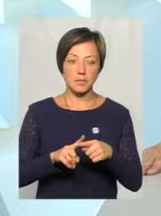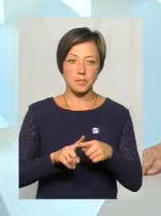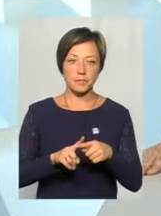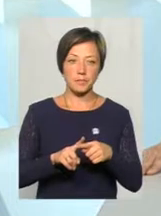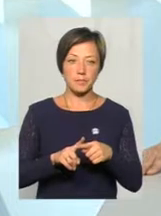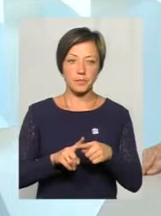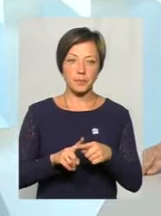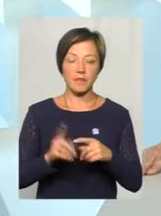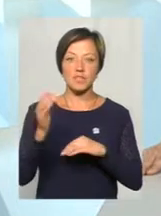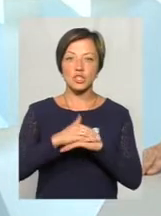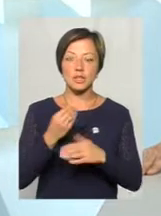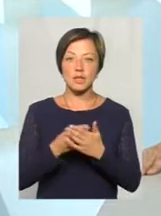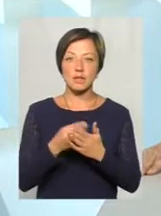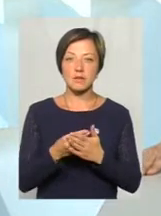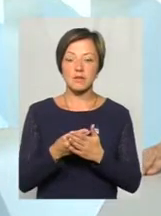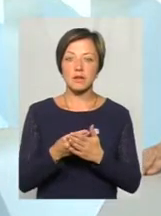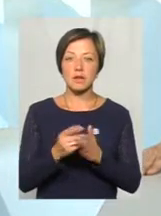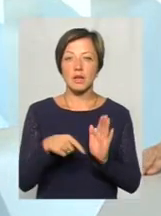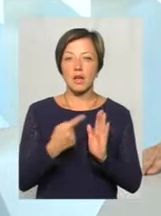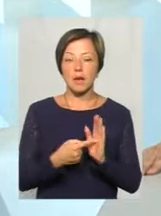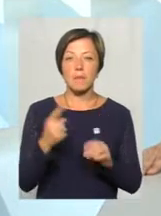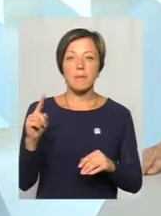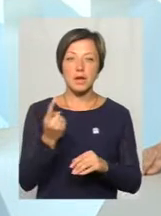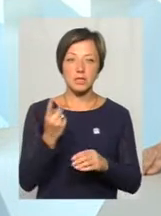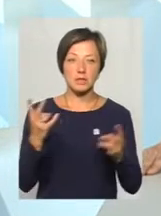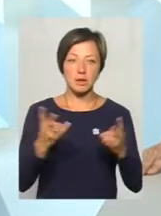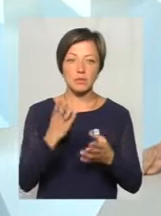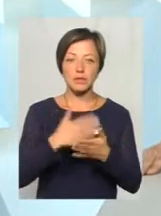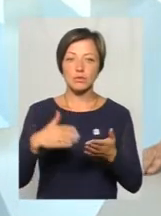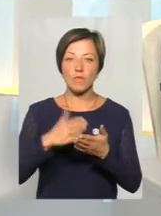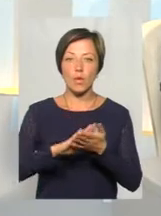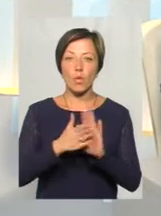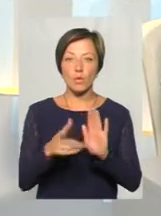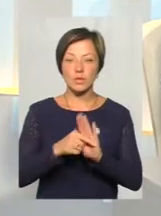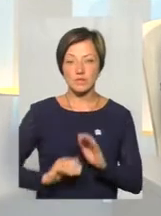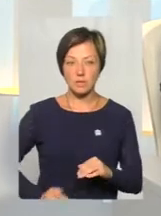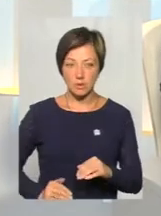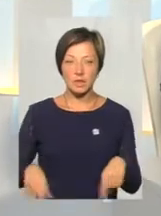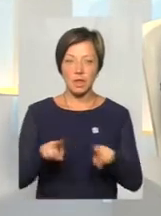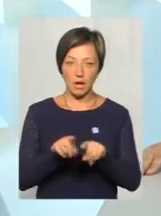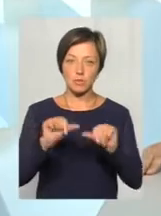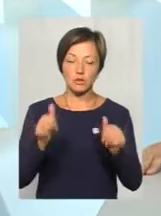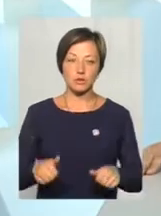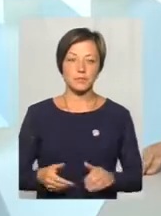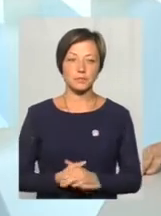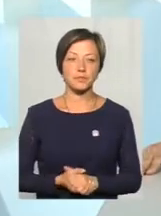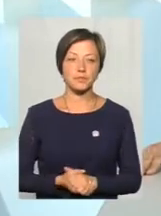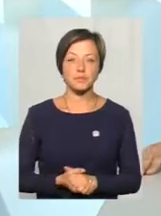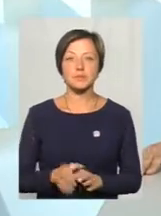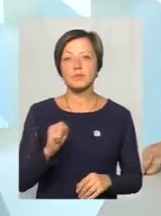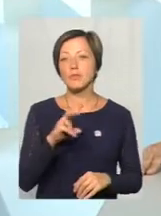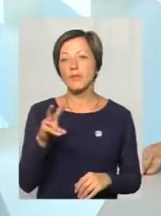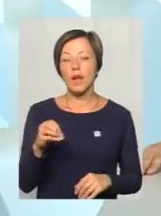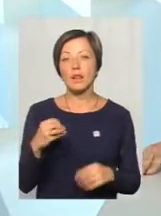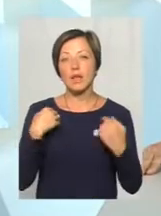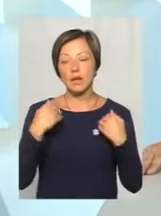Вечірній Перше, що треба зробити, скасувати, напевне, що угоду з перевізника. Тобто, все ж таки, таким чином? Так. Але я не